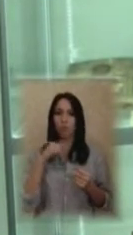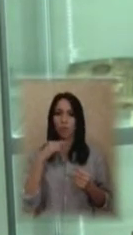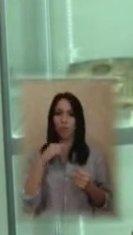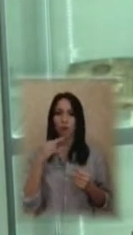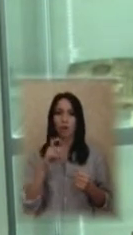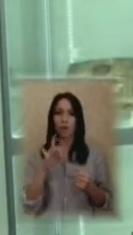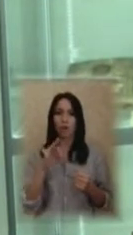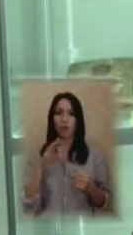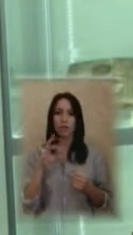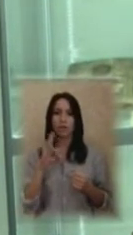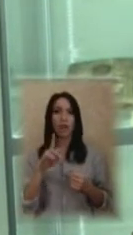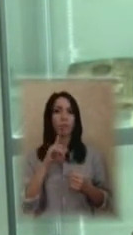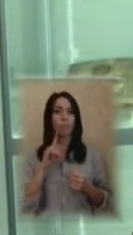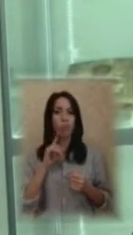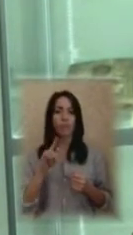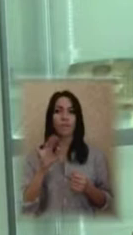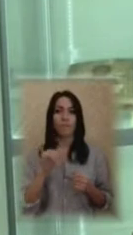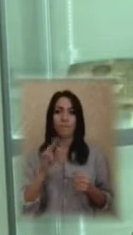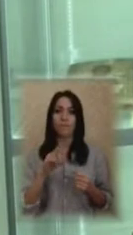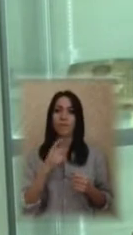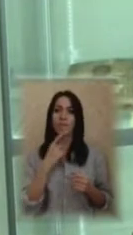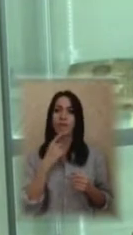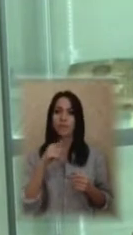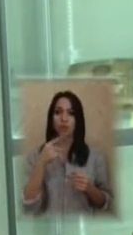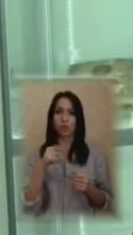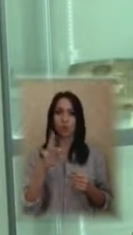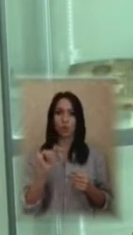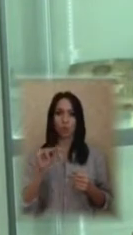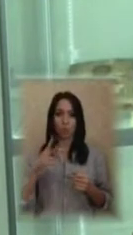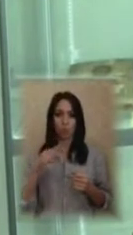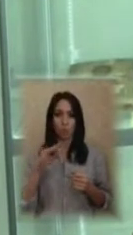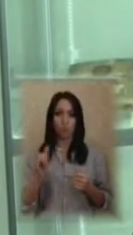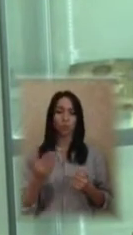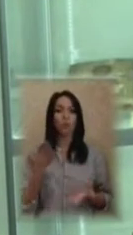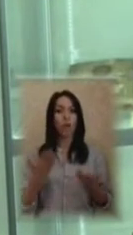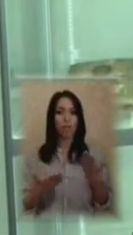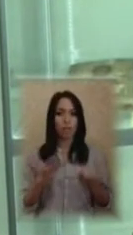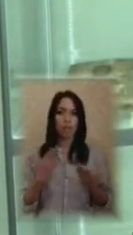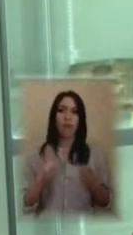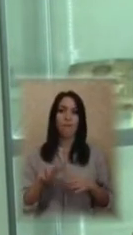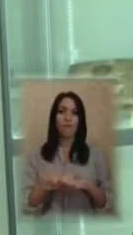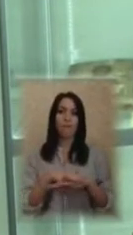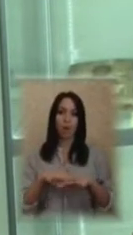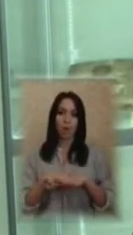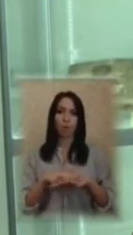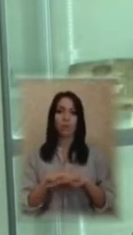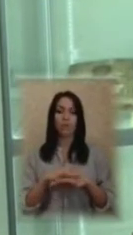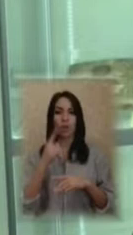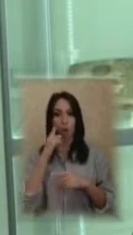молодих християн від язичницького культу. Але в народі, особливо